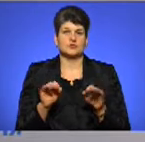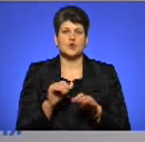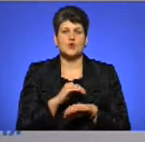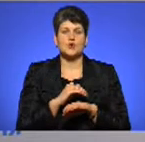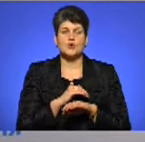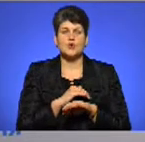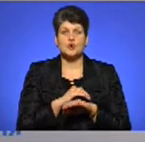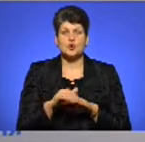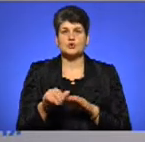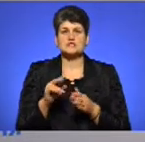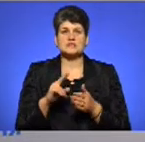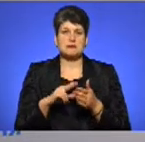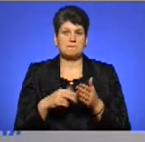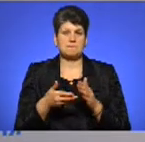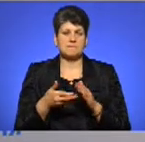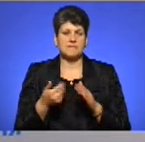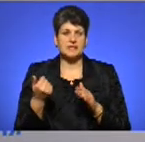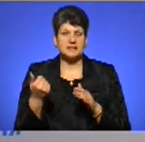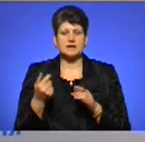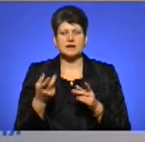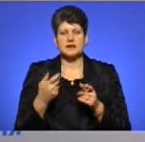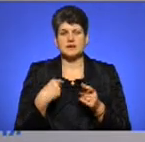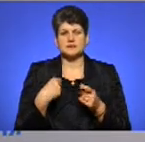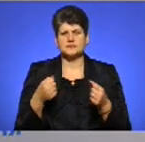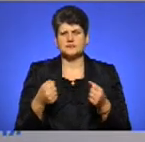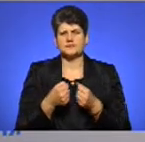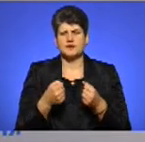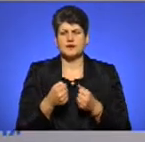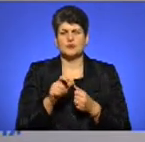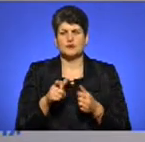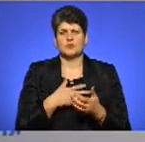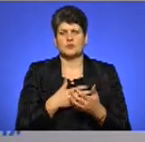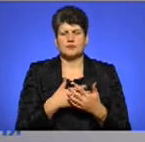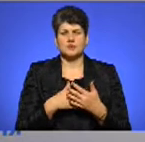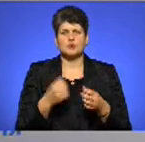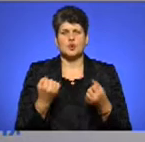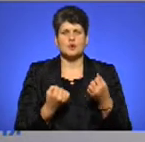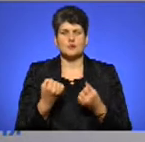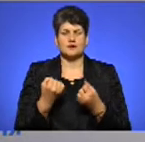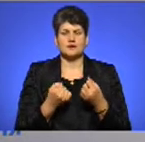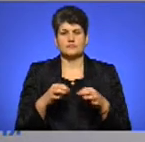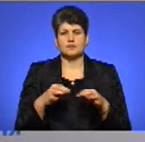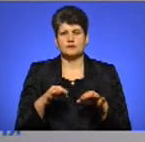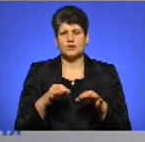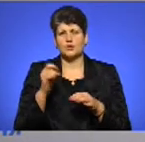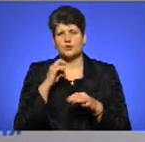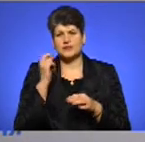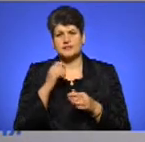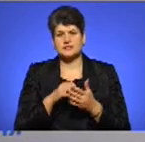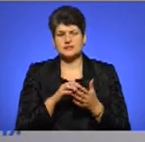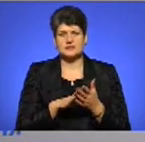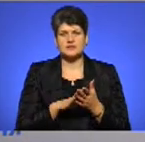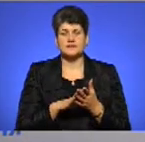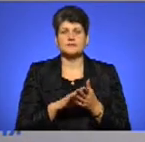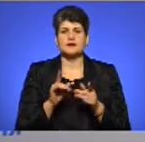найцікавше, нас настільки намагають сталкуватися лбами з громадськістю, з водіями автомобілю на українській реєстрації, що ми